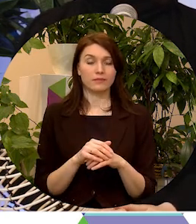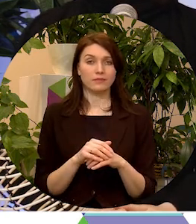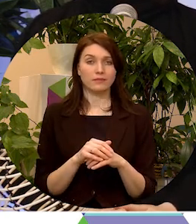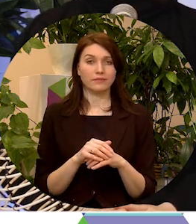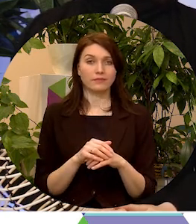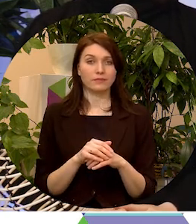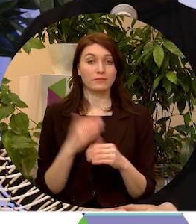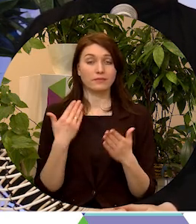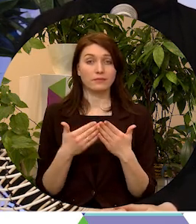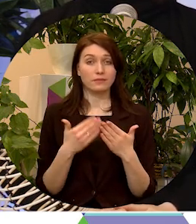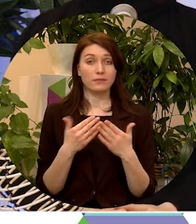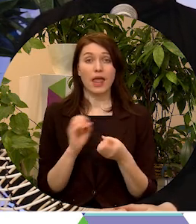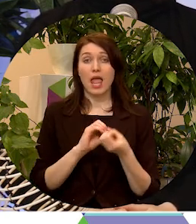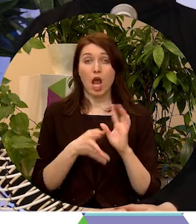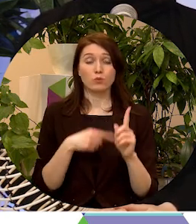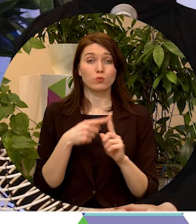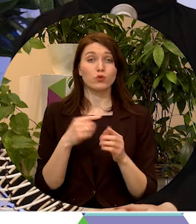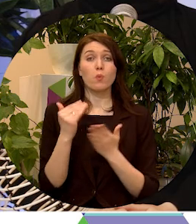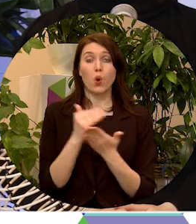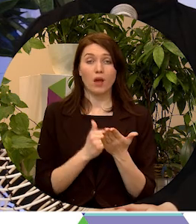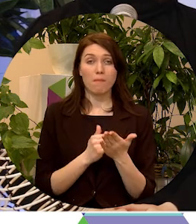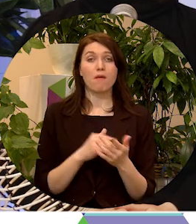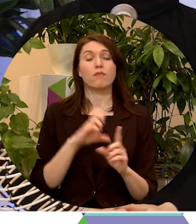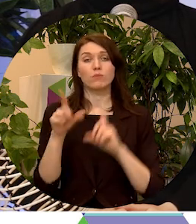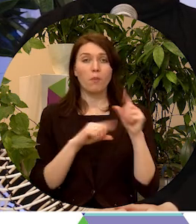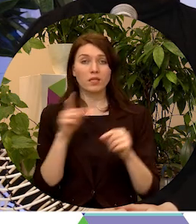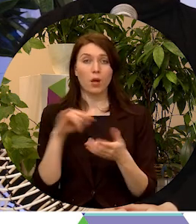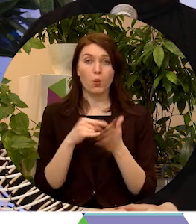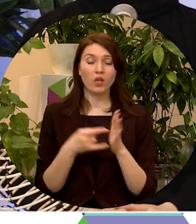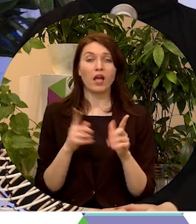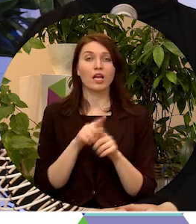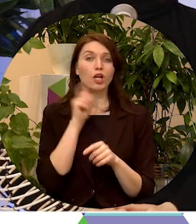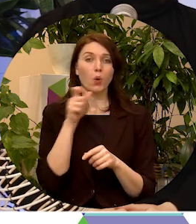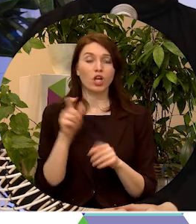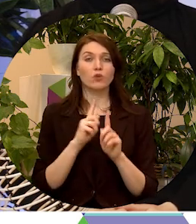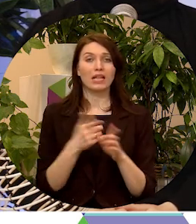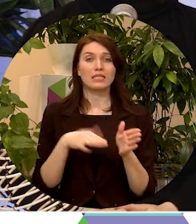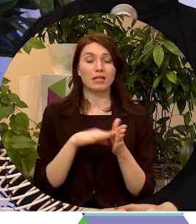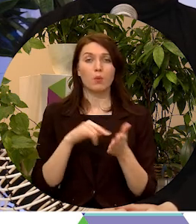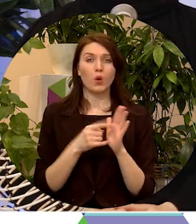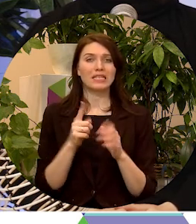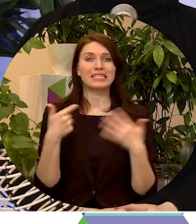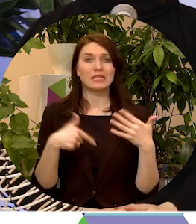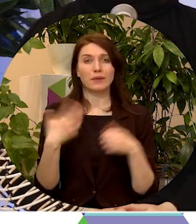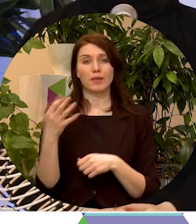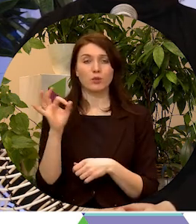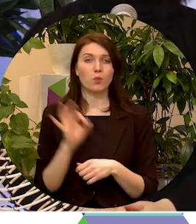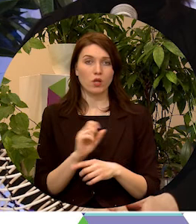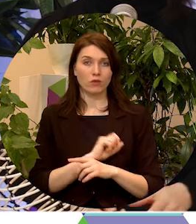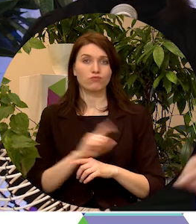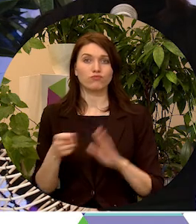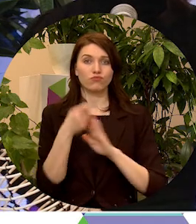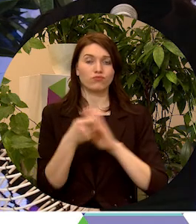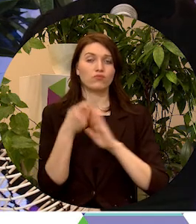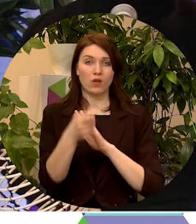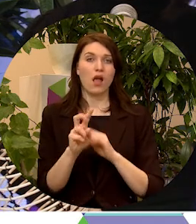Jo, piemēram, Rasmus+, programmā mobilitātes projektiem un jauniešu līdzdalības projektiem ir pat 75% pieaugums,